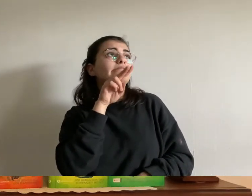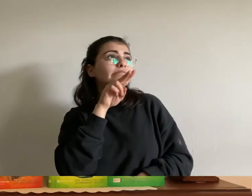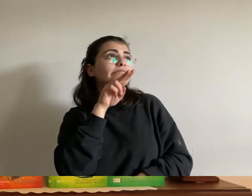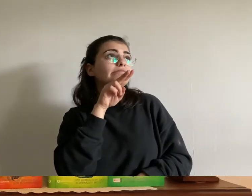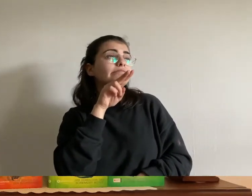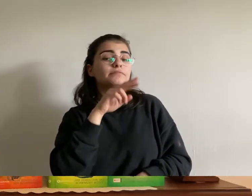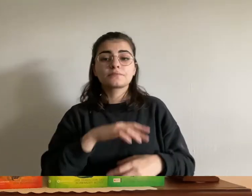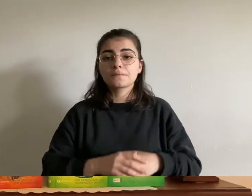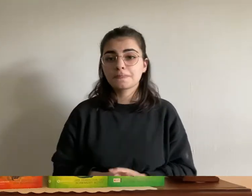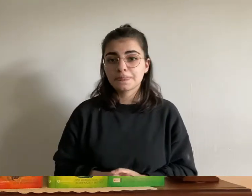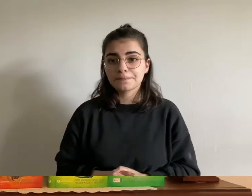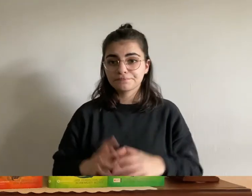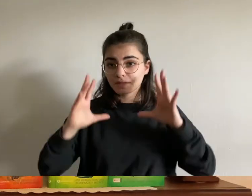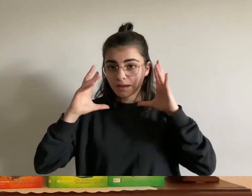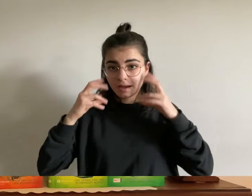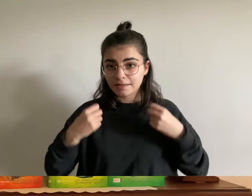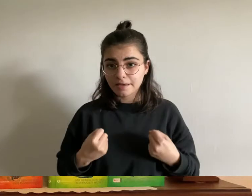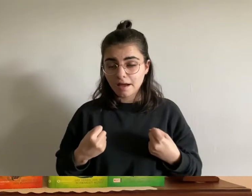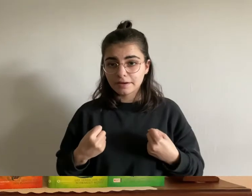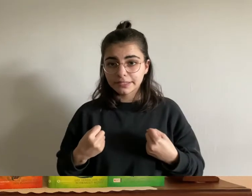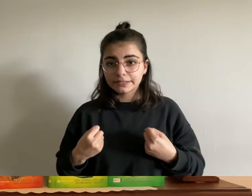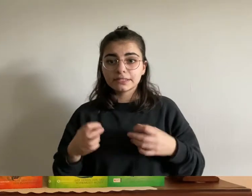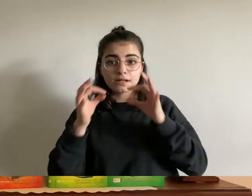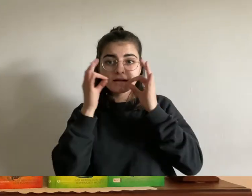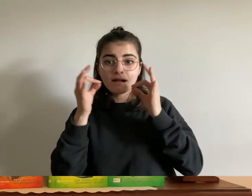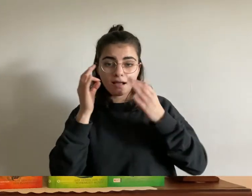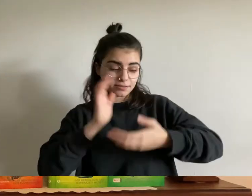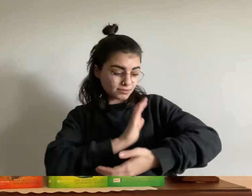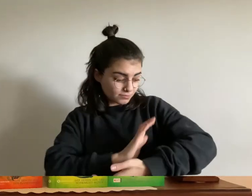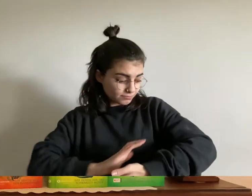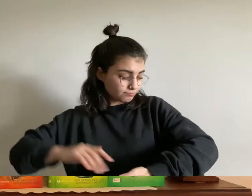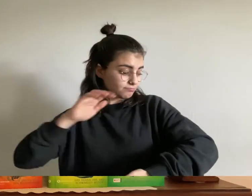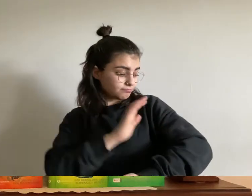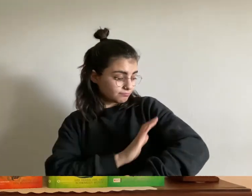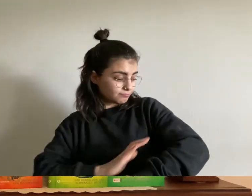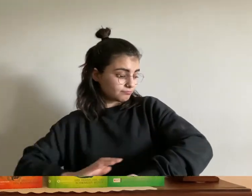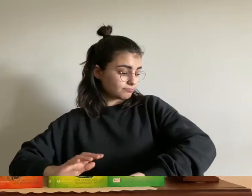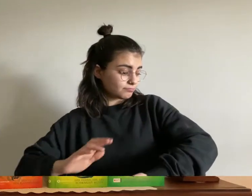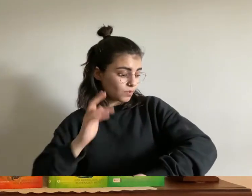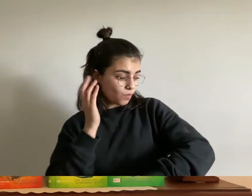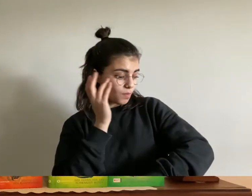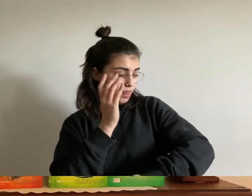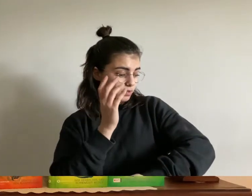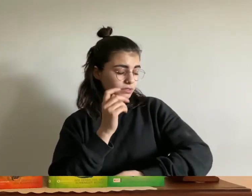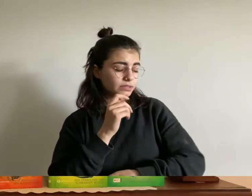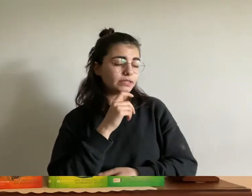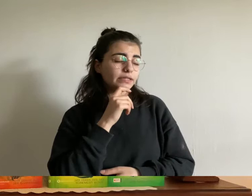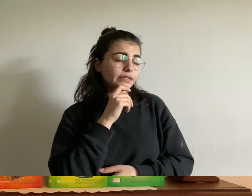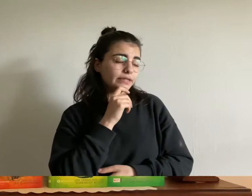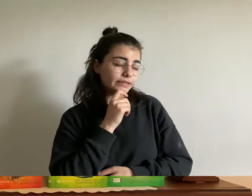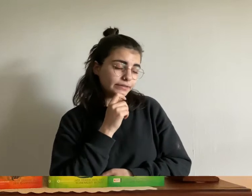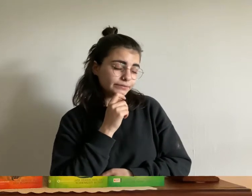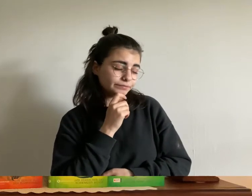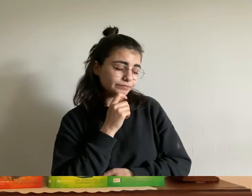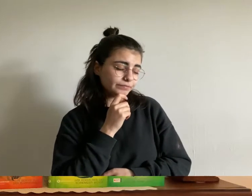sache seufzte greta und kraulte gedanken verloren die katze die auf ihrem arm schlief vielleicht hätten wir adana bitten